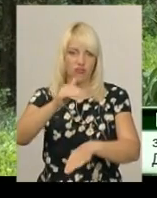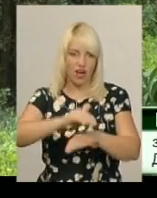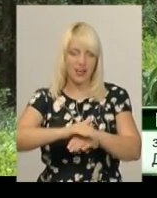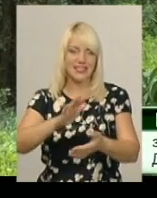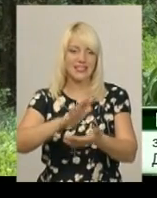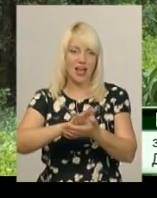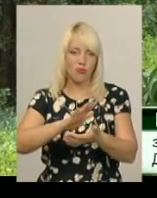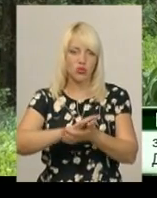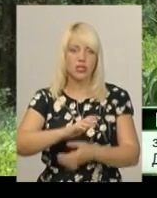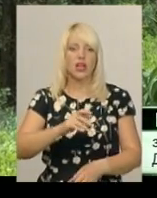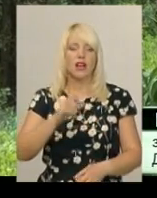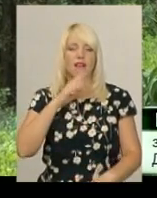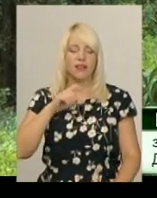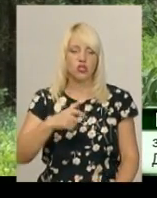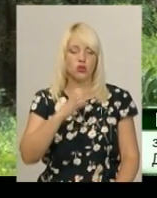річка Случ, Хомора,